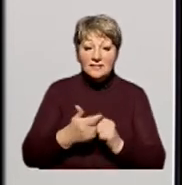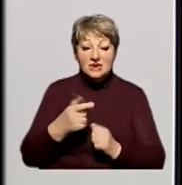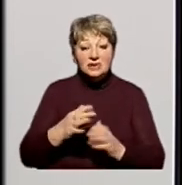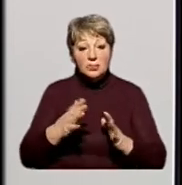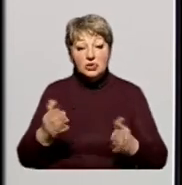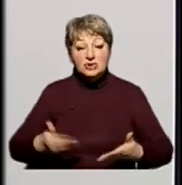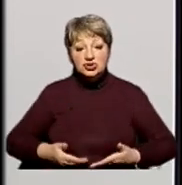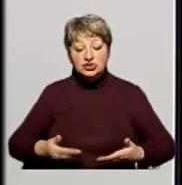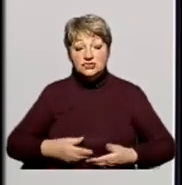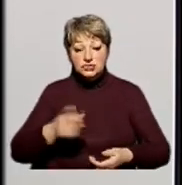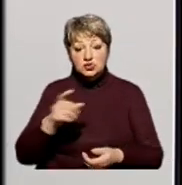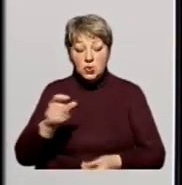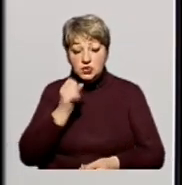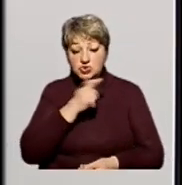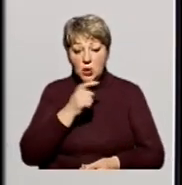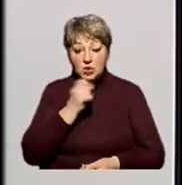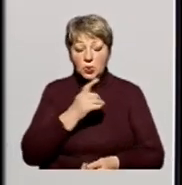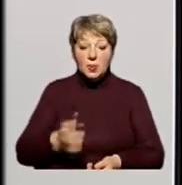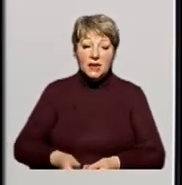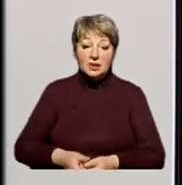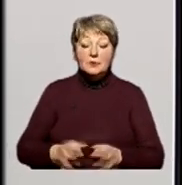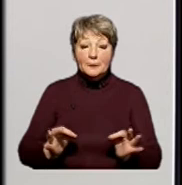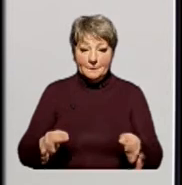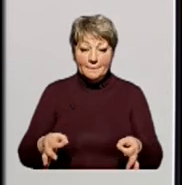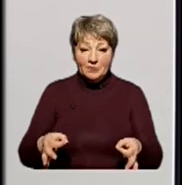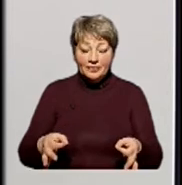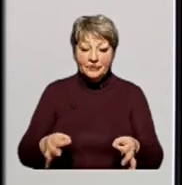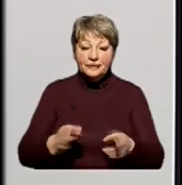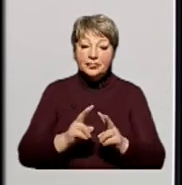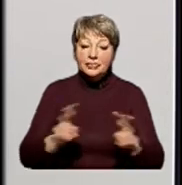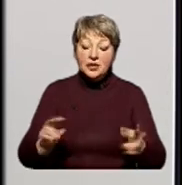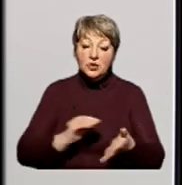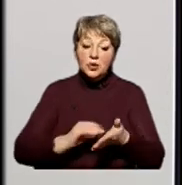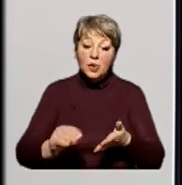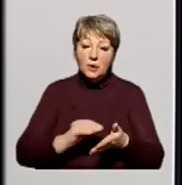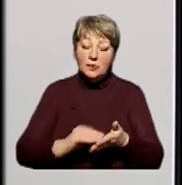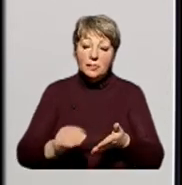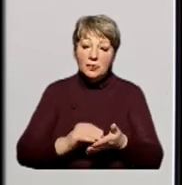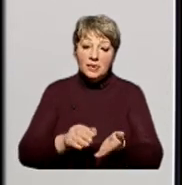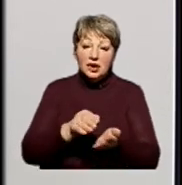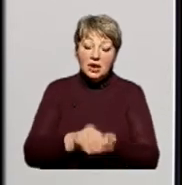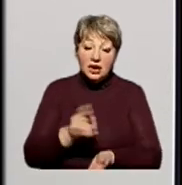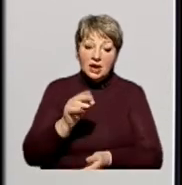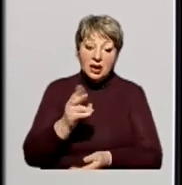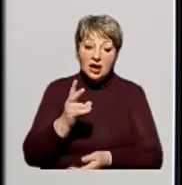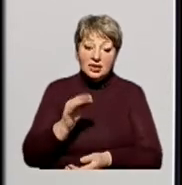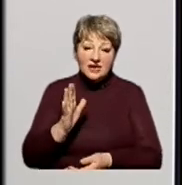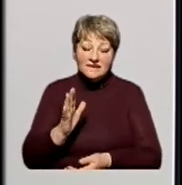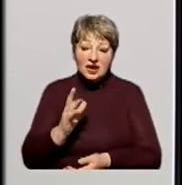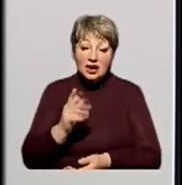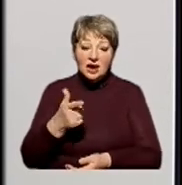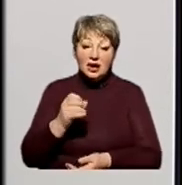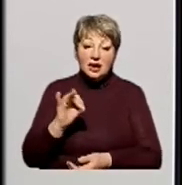більше живе людей? Золотоноша. Правильно. Хто з цих письменників похований в Канаві? Гайдар,